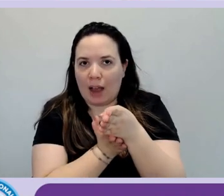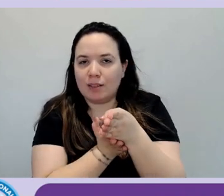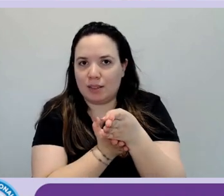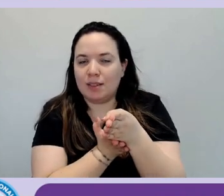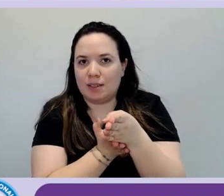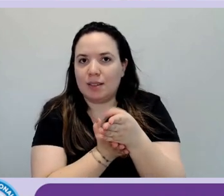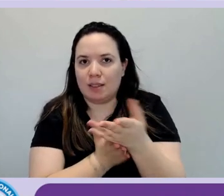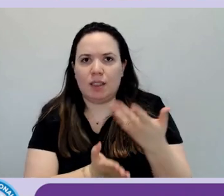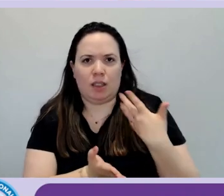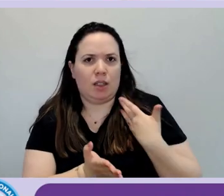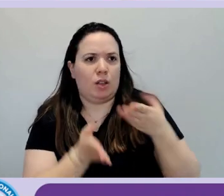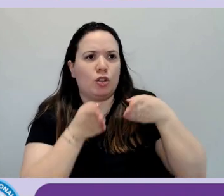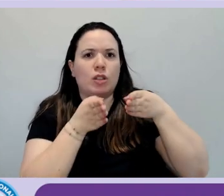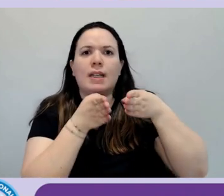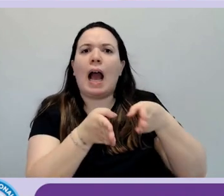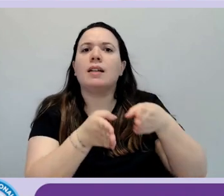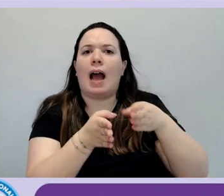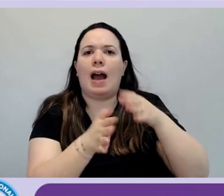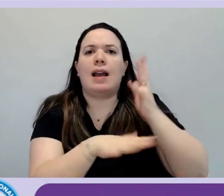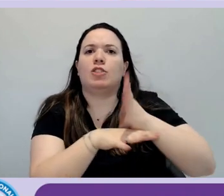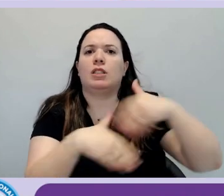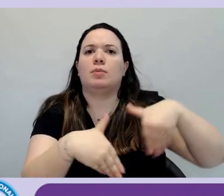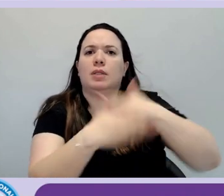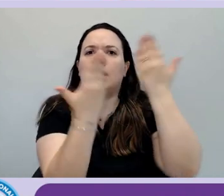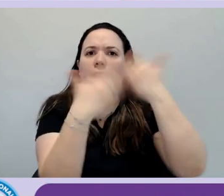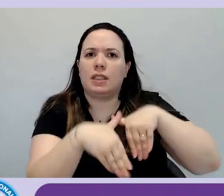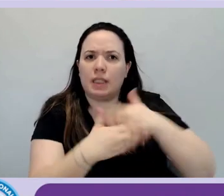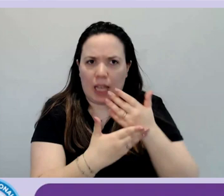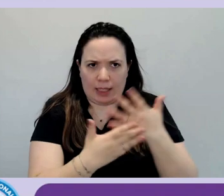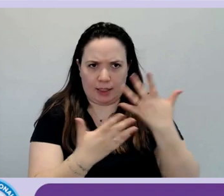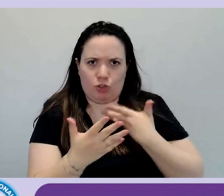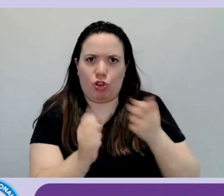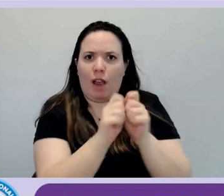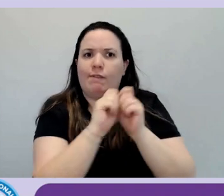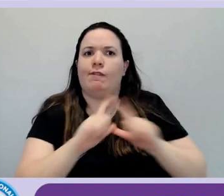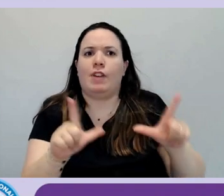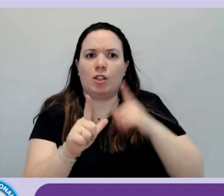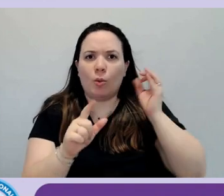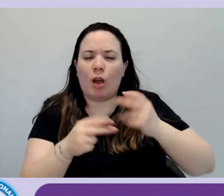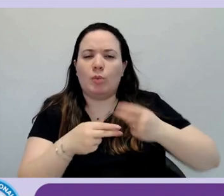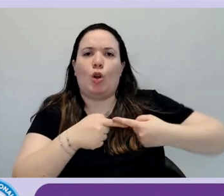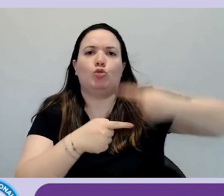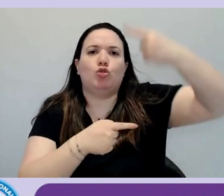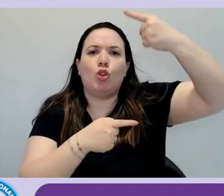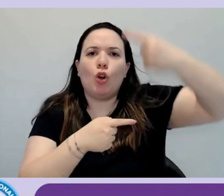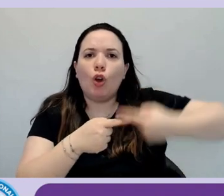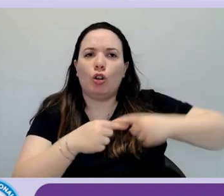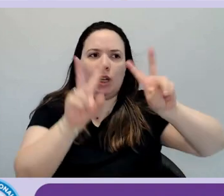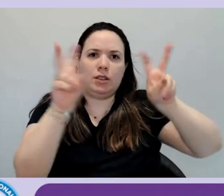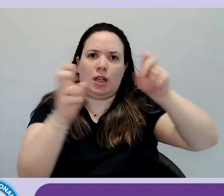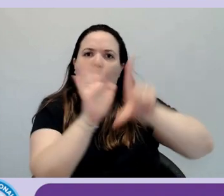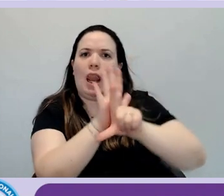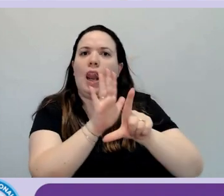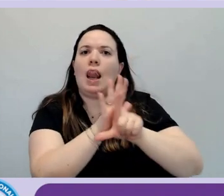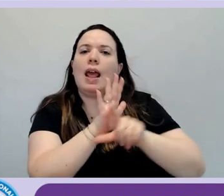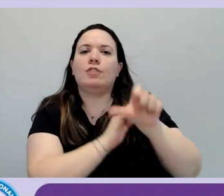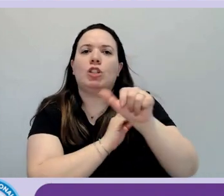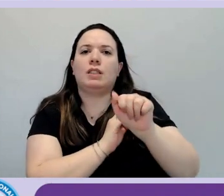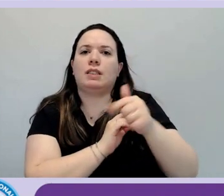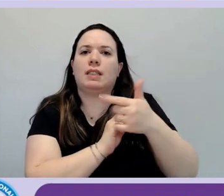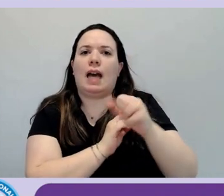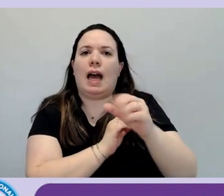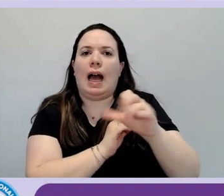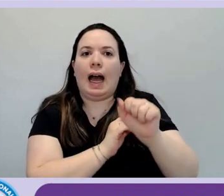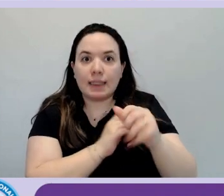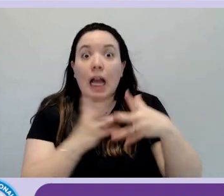canali di Accessibility Day della giornata che abbiamo fatto dedicata al tema al tema della legge stanca contro l'altro Lucio